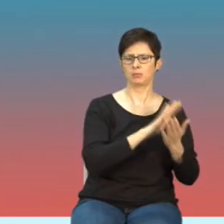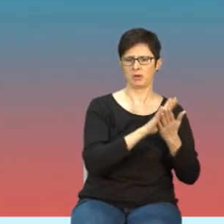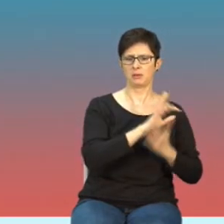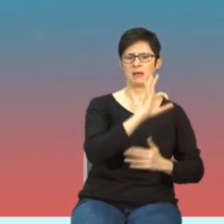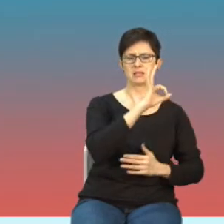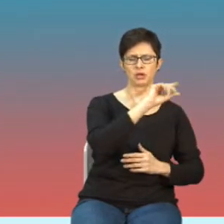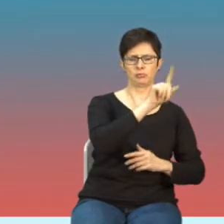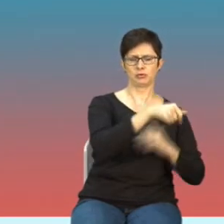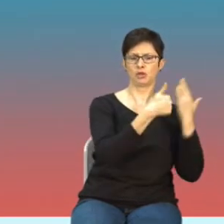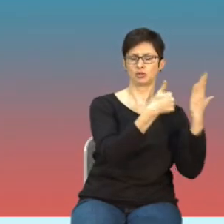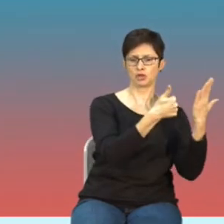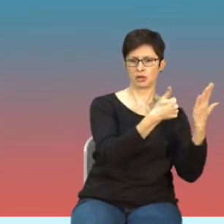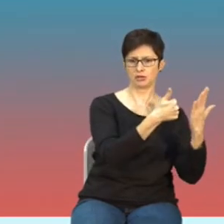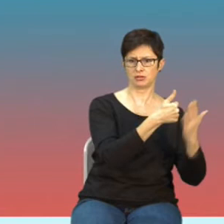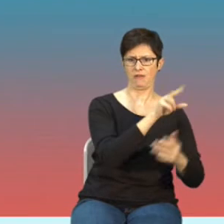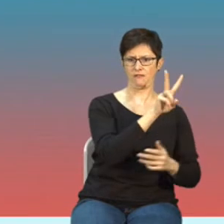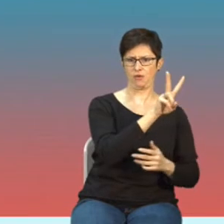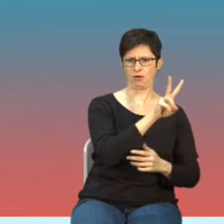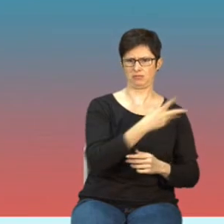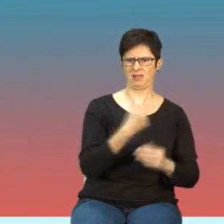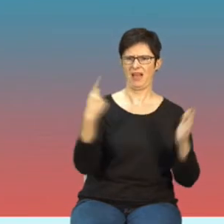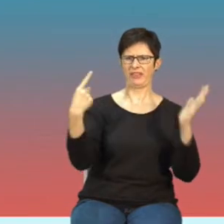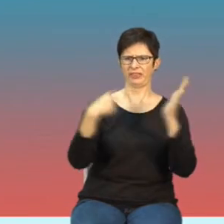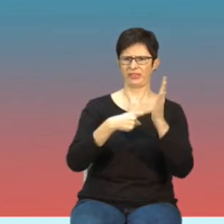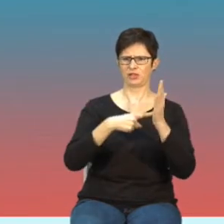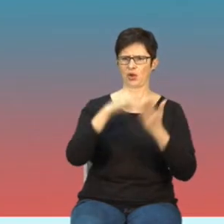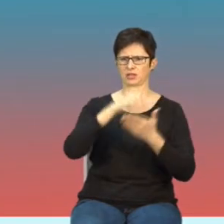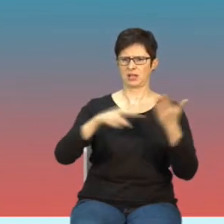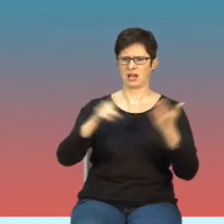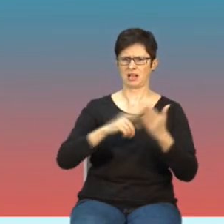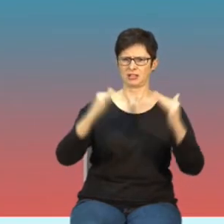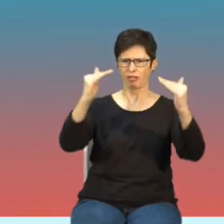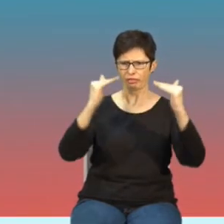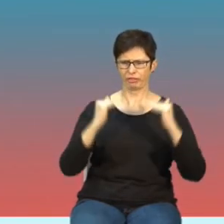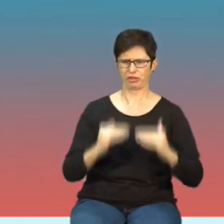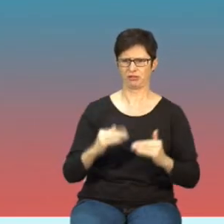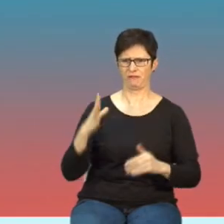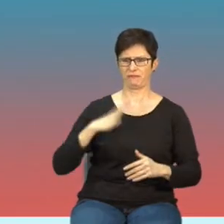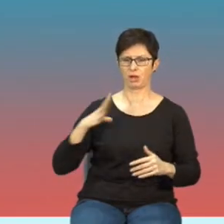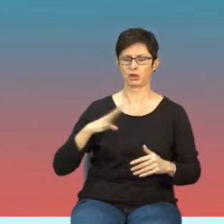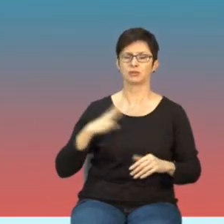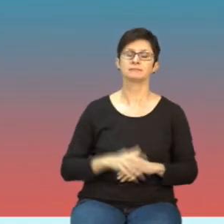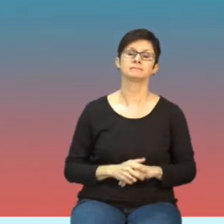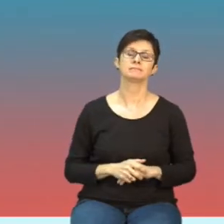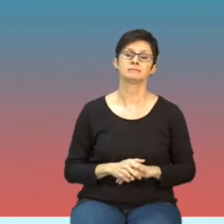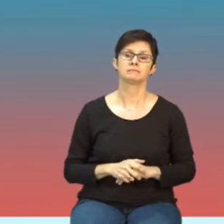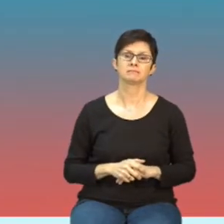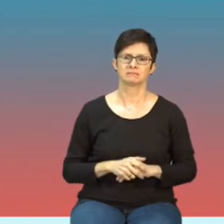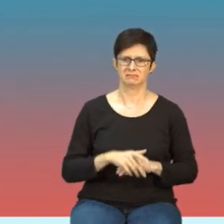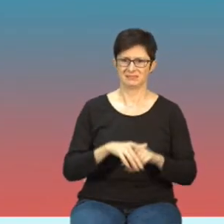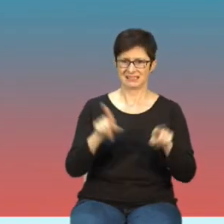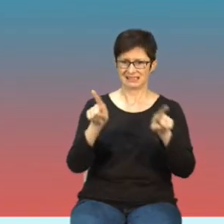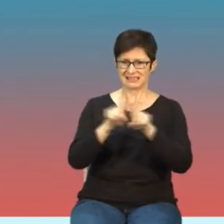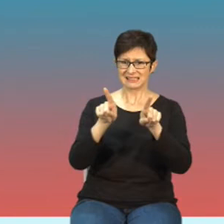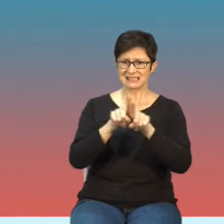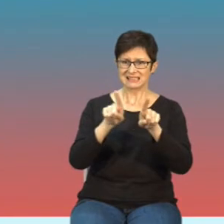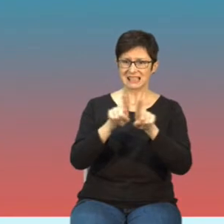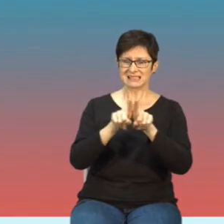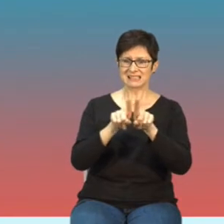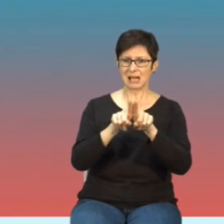metr tysiąc razy niższe wartości na podstawie tego samego